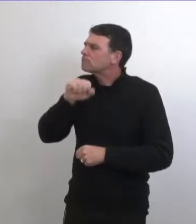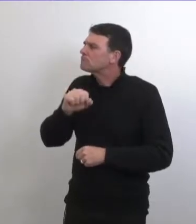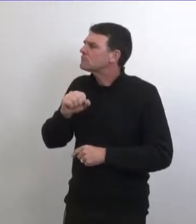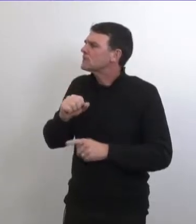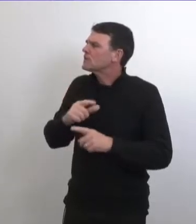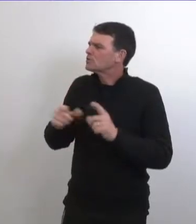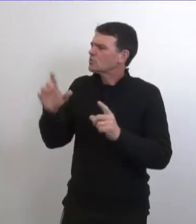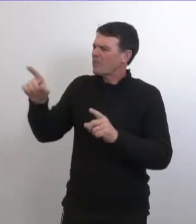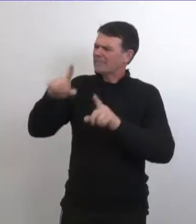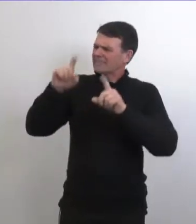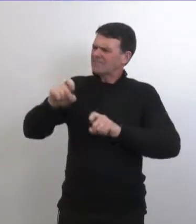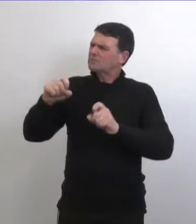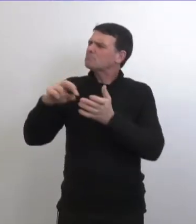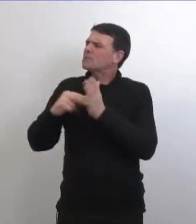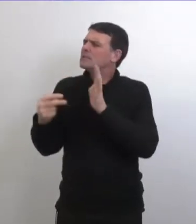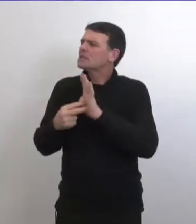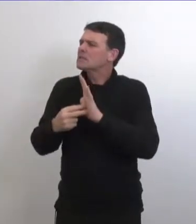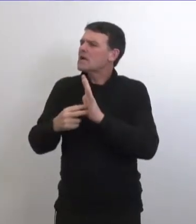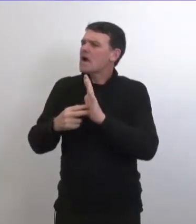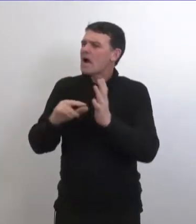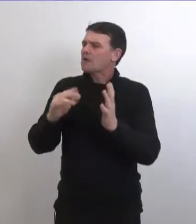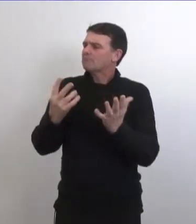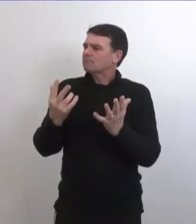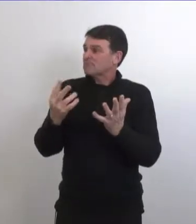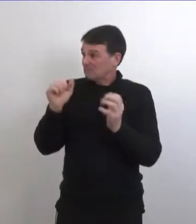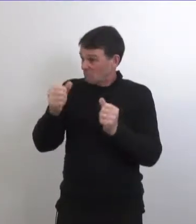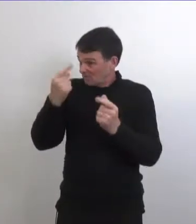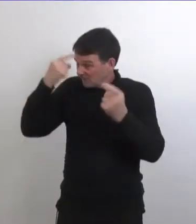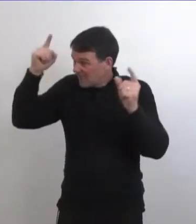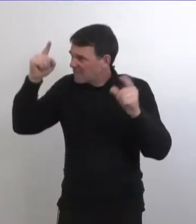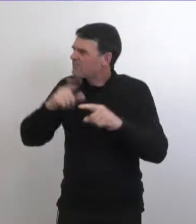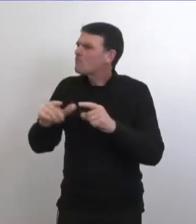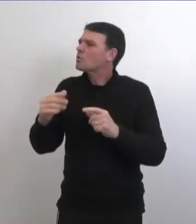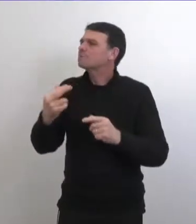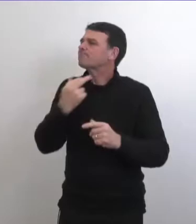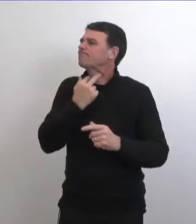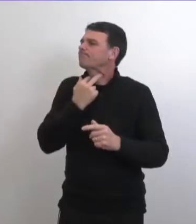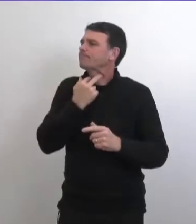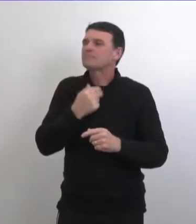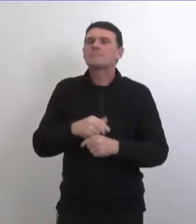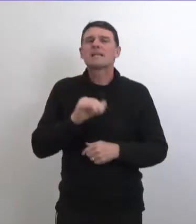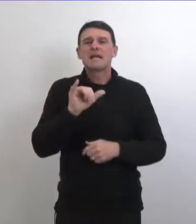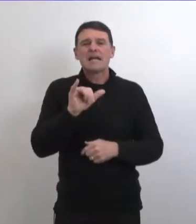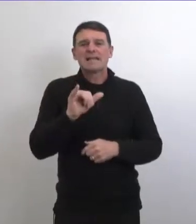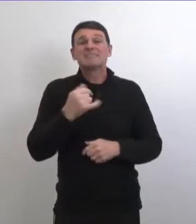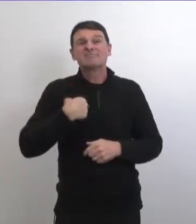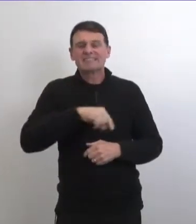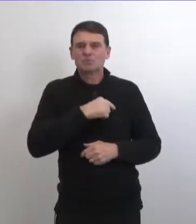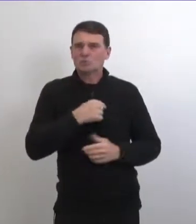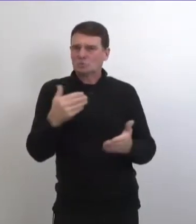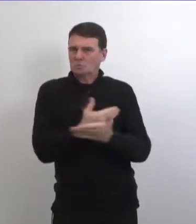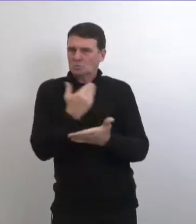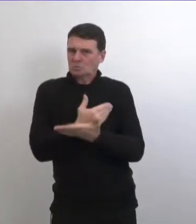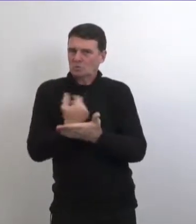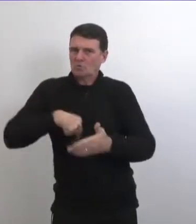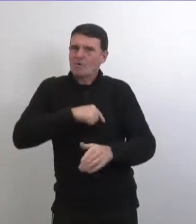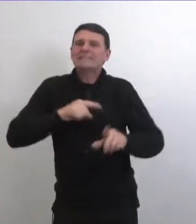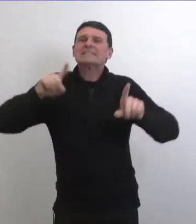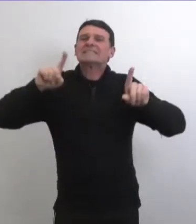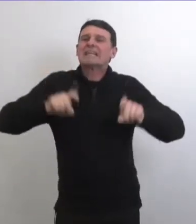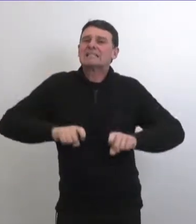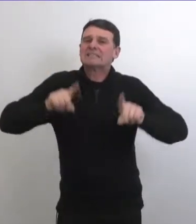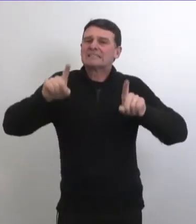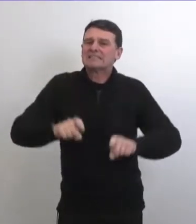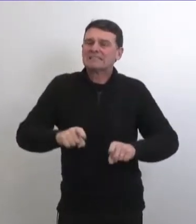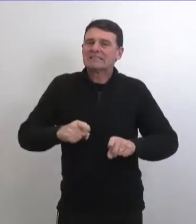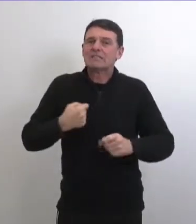pouvez vous expliquer comment ça va aider à garder le virus loin de ces endroits et quelles sont les limitations alors nous allons faire